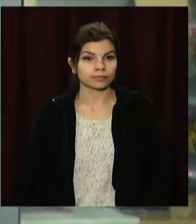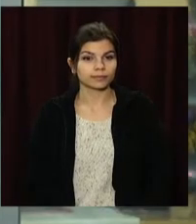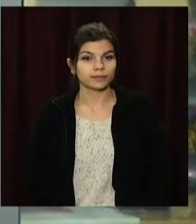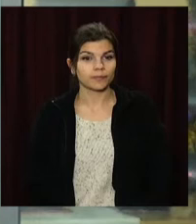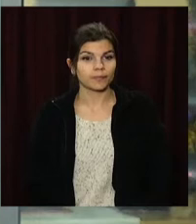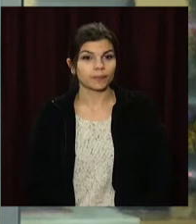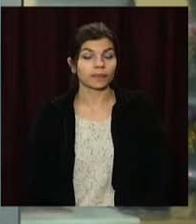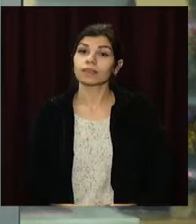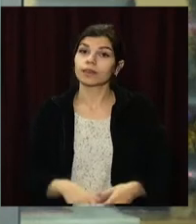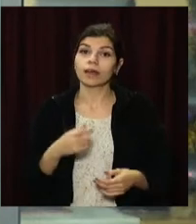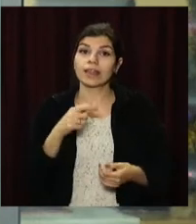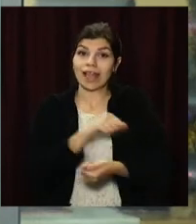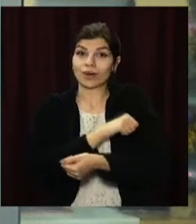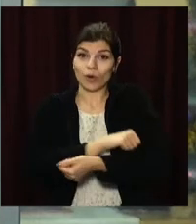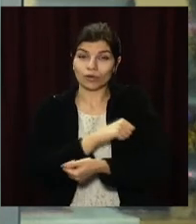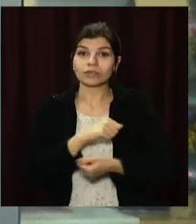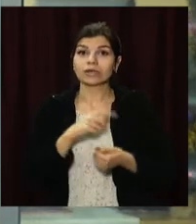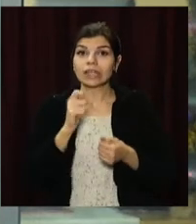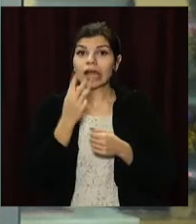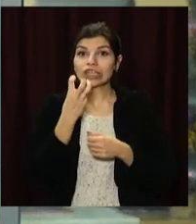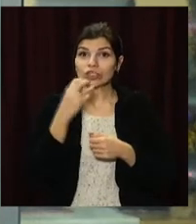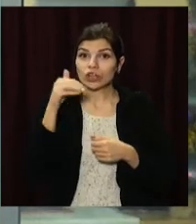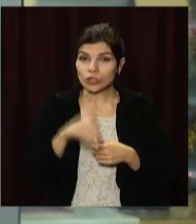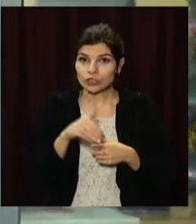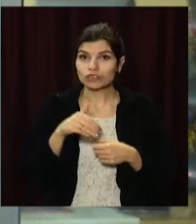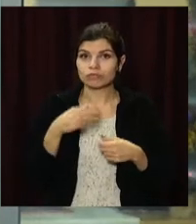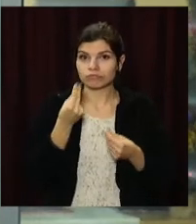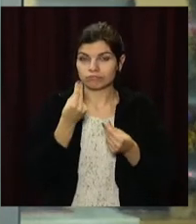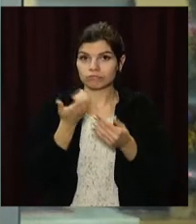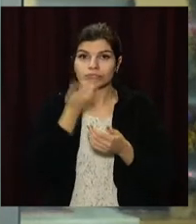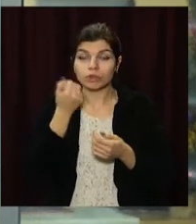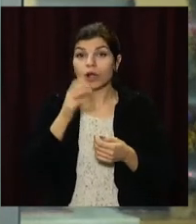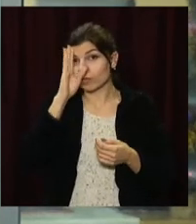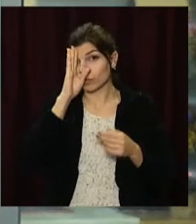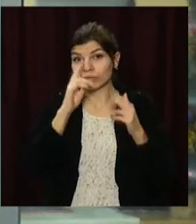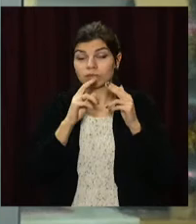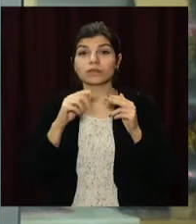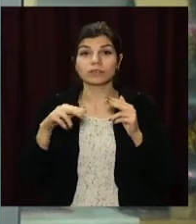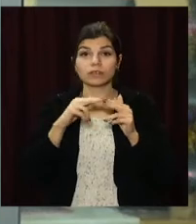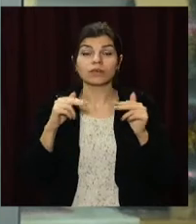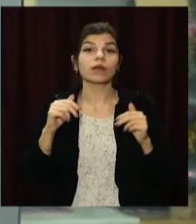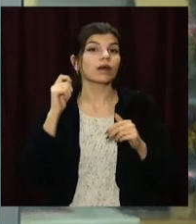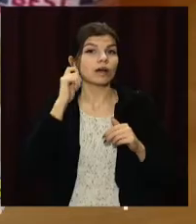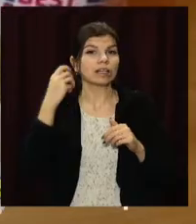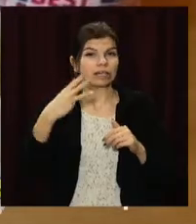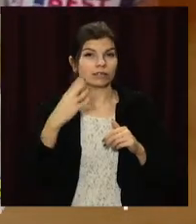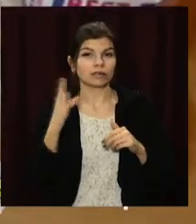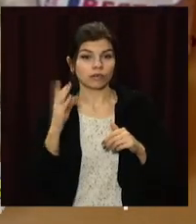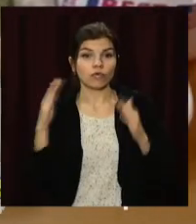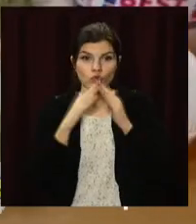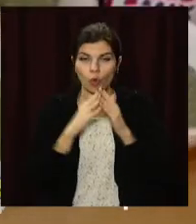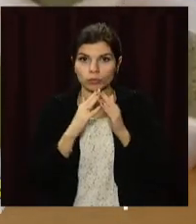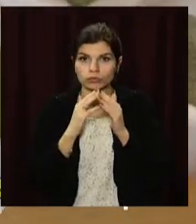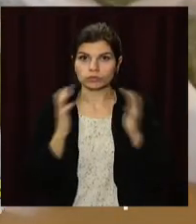Конопель на 300 тисяч за мірками чорного ринку. У Дніпрі 46-річний житель Кам'янського зберігав у своєму